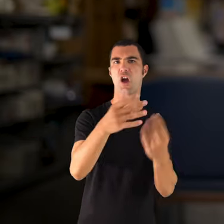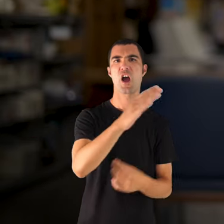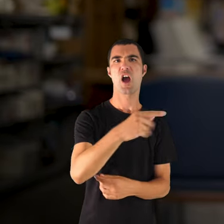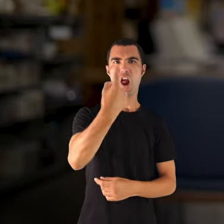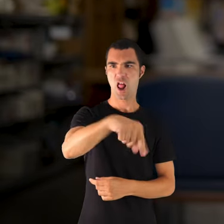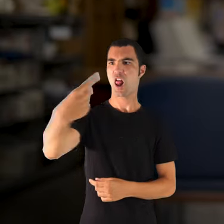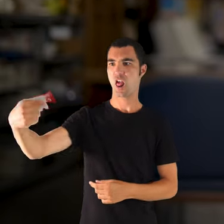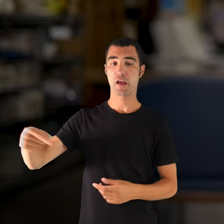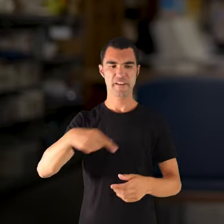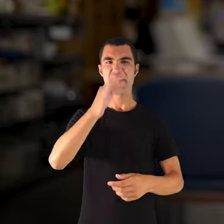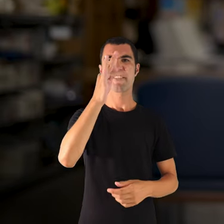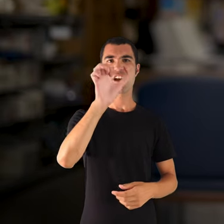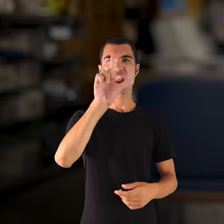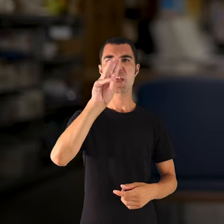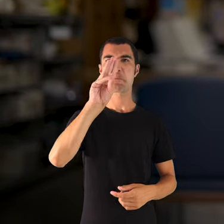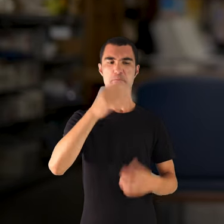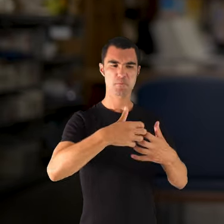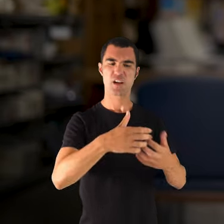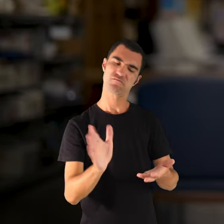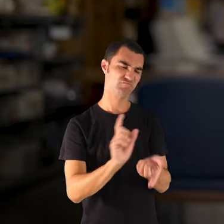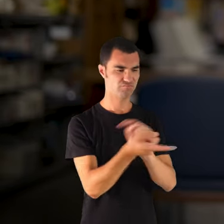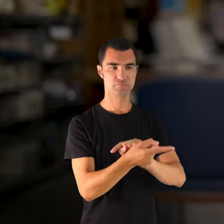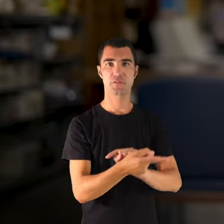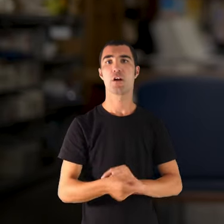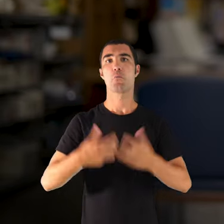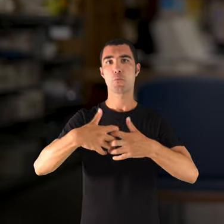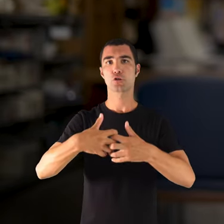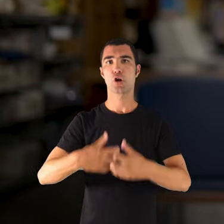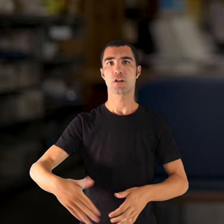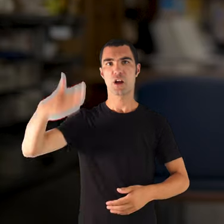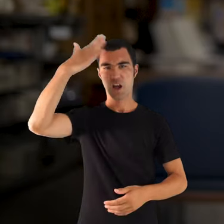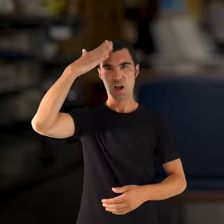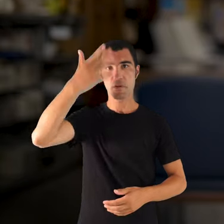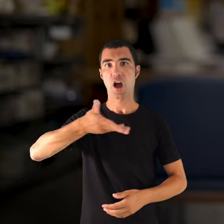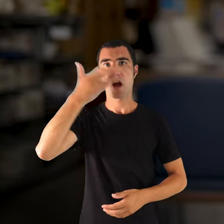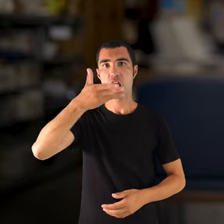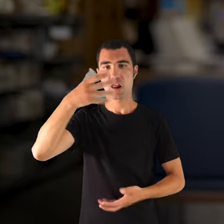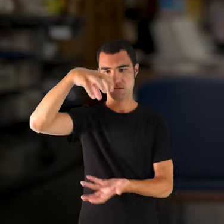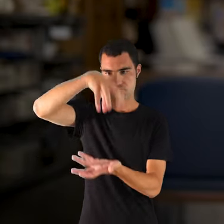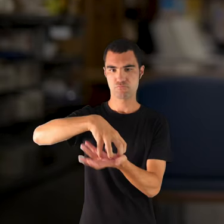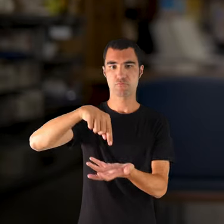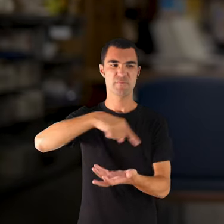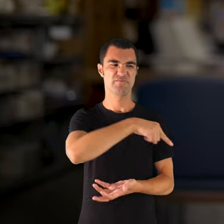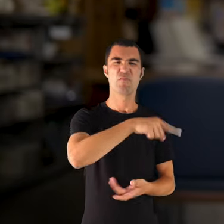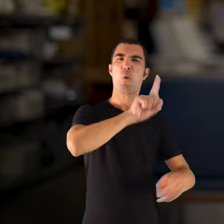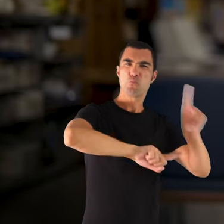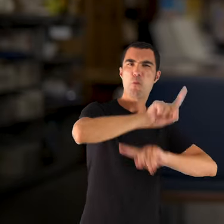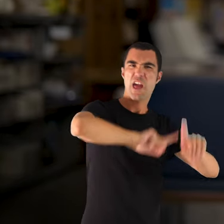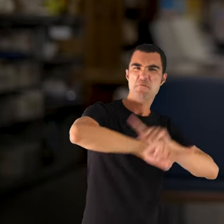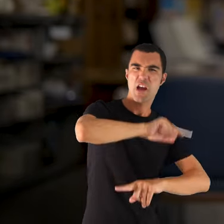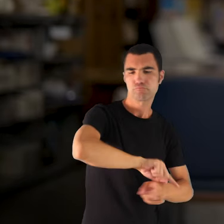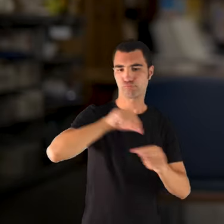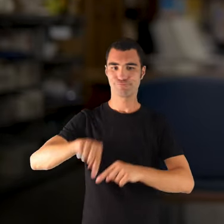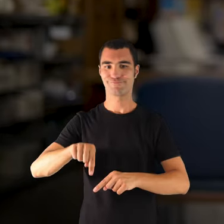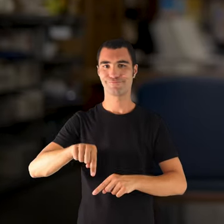llevàrem el Felip i posàrem un motor de cacta lent perquè el Felip tenia molt de problemes. Va tenir molt de problemes fins que el